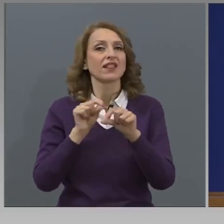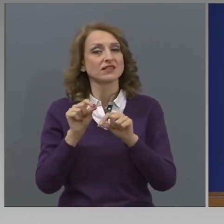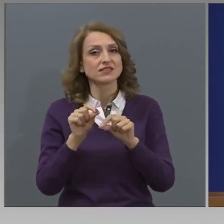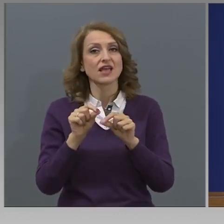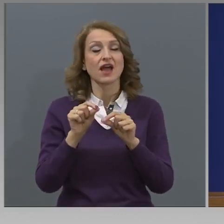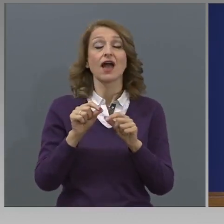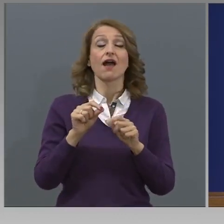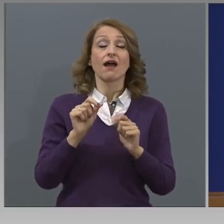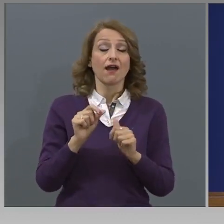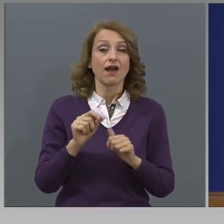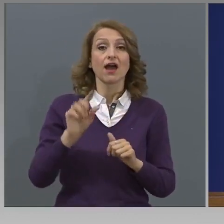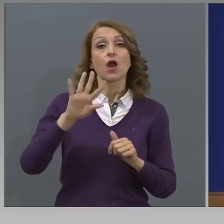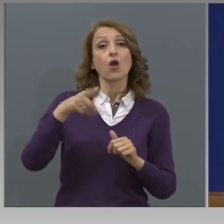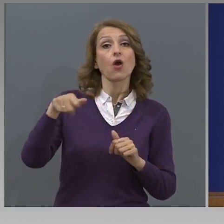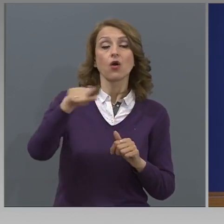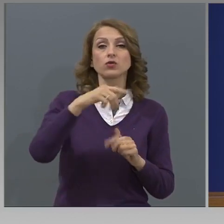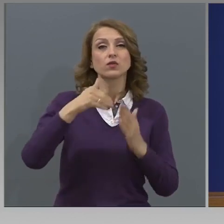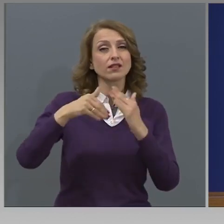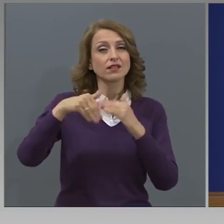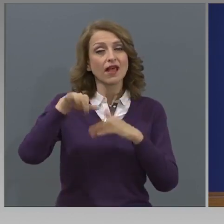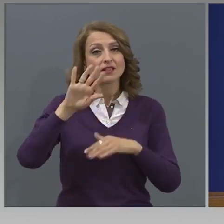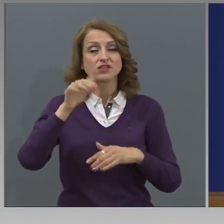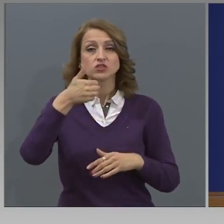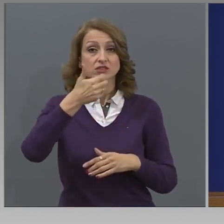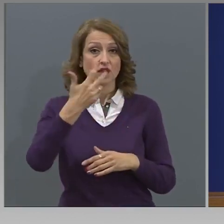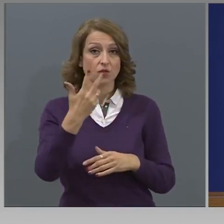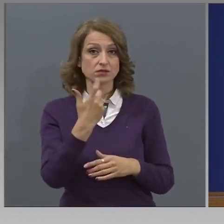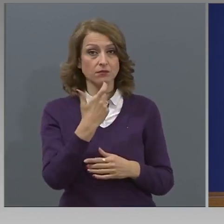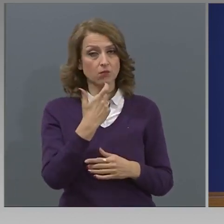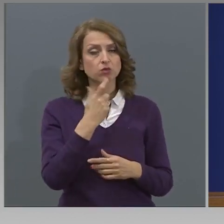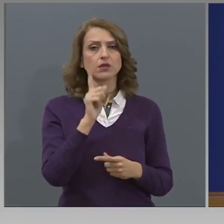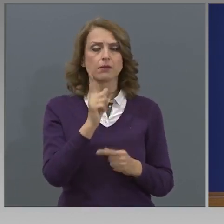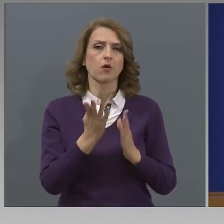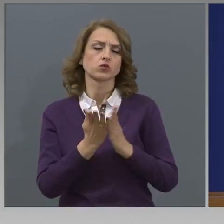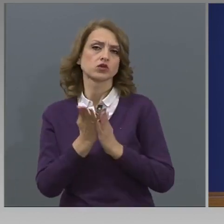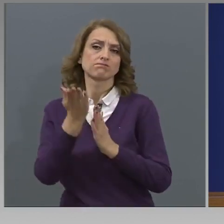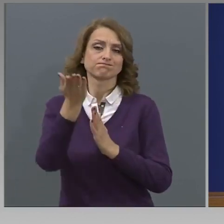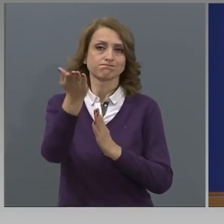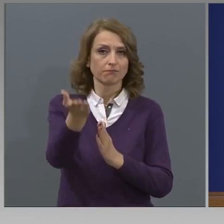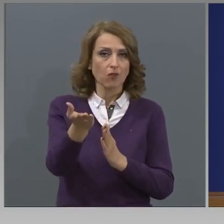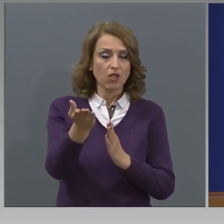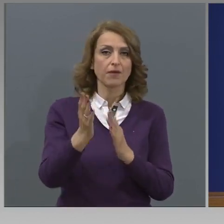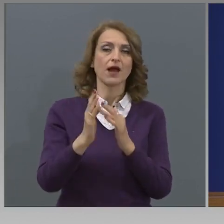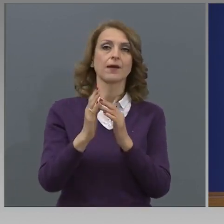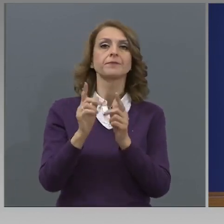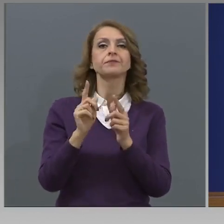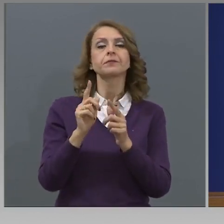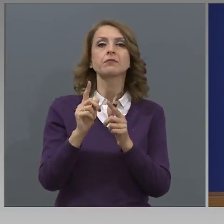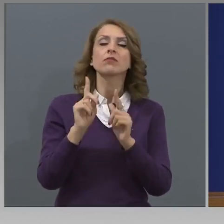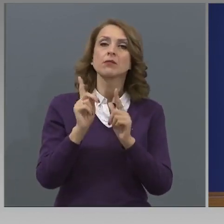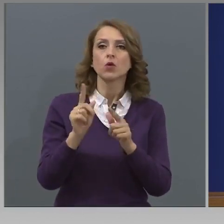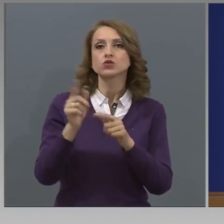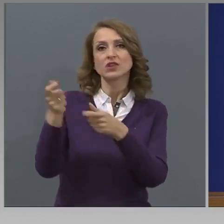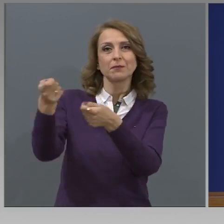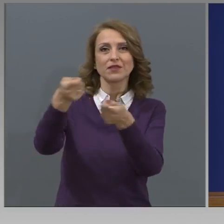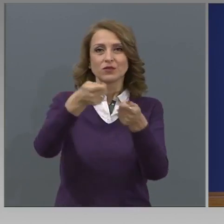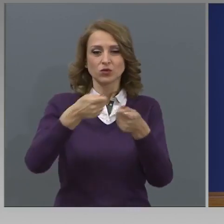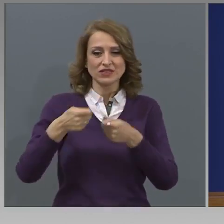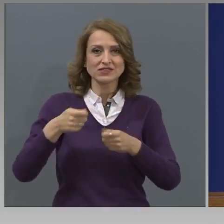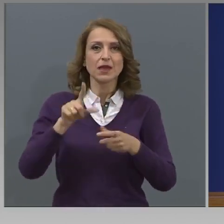които са над 68 години, могат да подадат заявление до почтенската станция, за да могат да получат пенсията си в къщи.